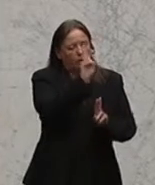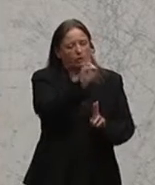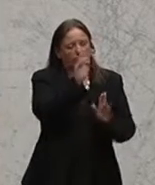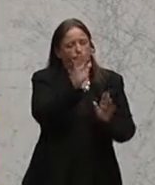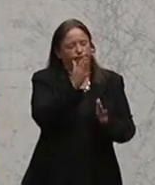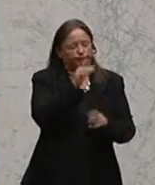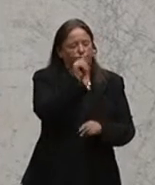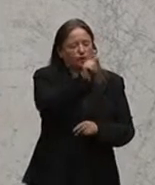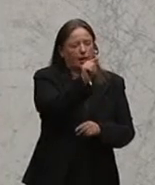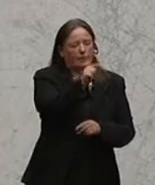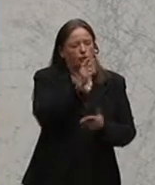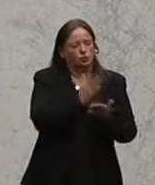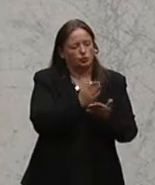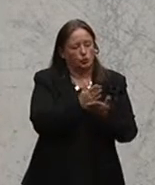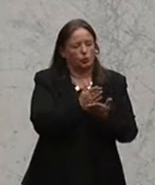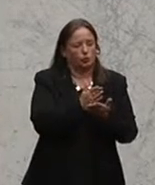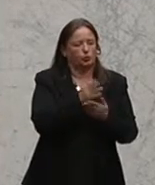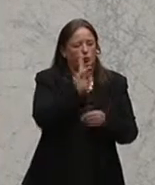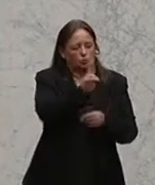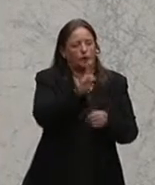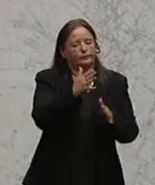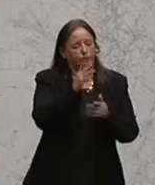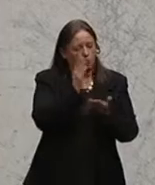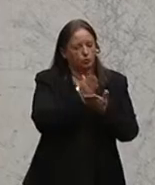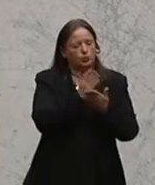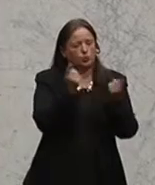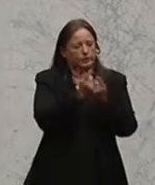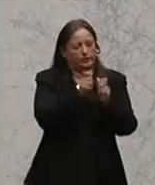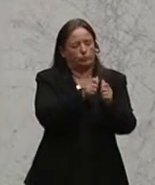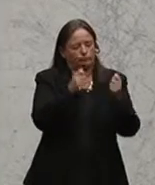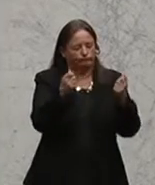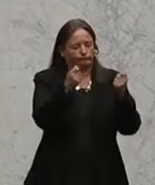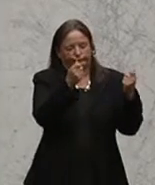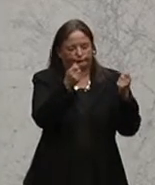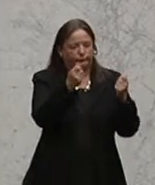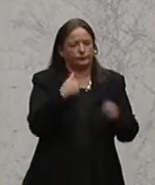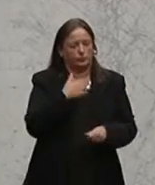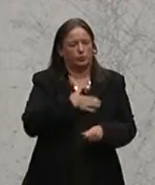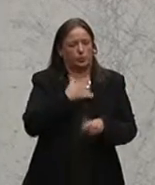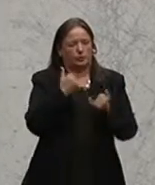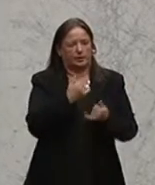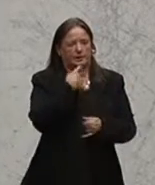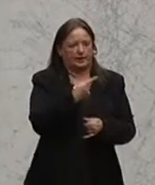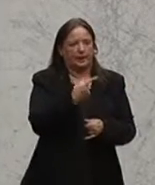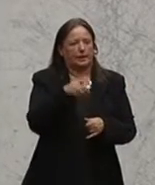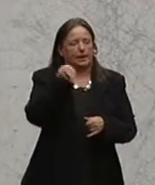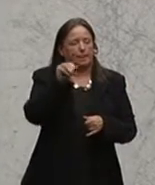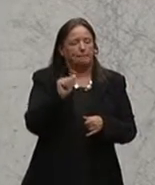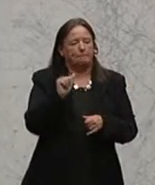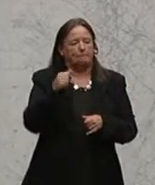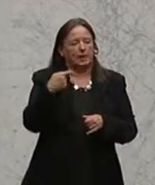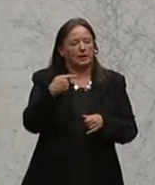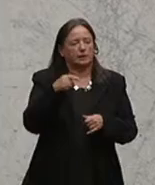auch Zeitung gelesen, und ich möchte dir vorweg noch sagen, der Magister Tschürtscher